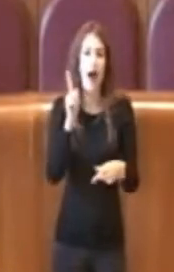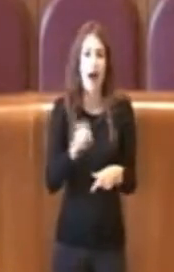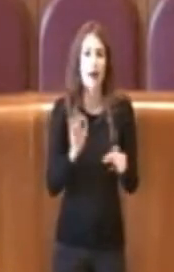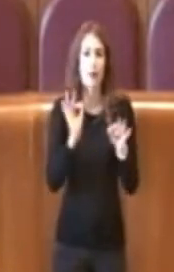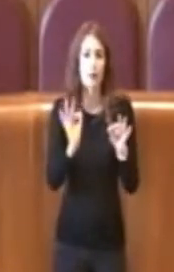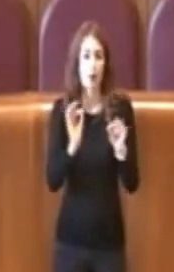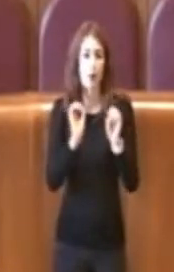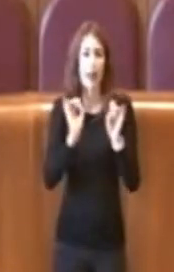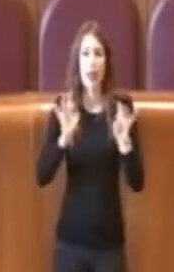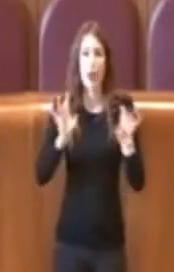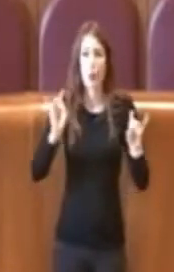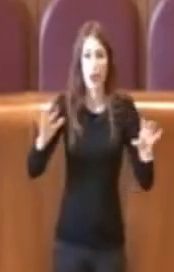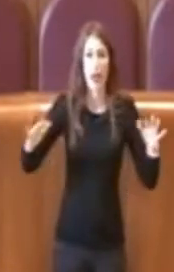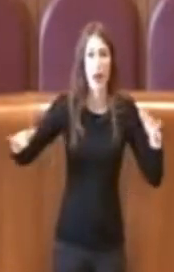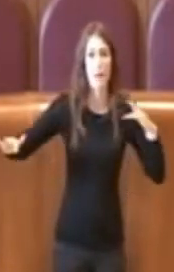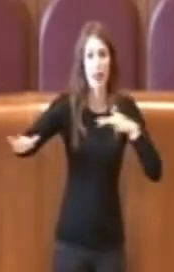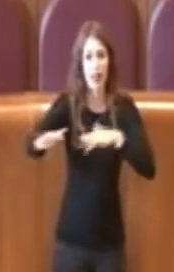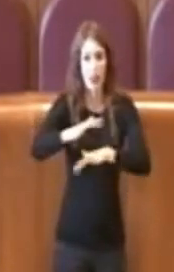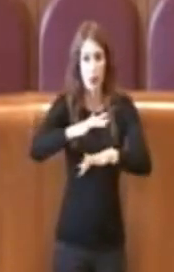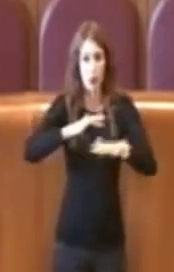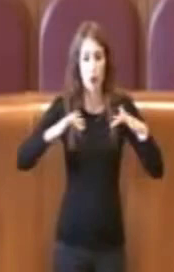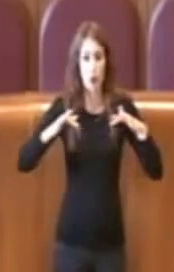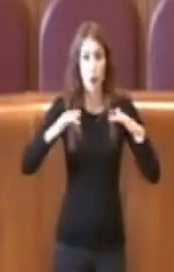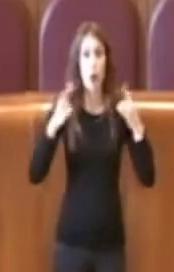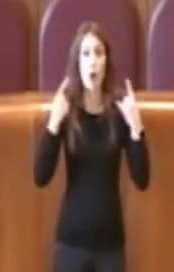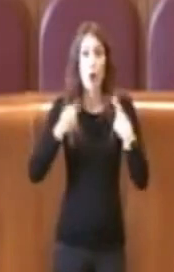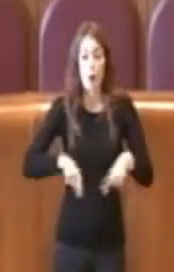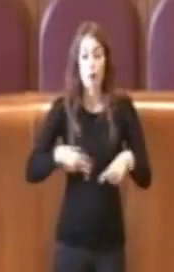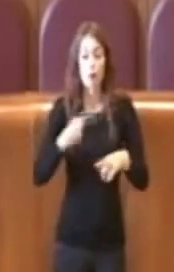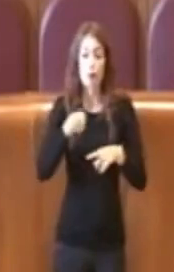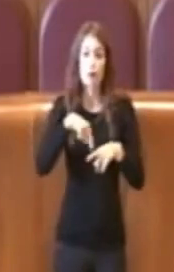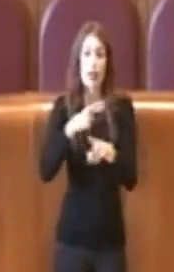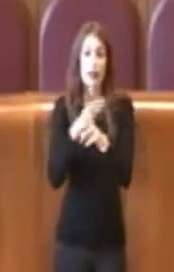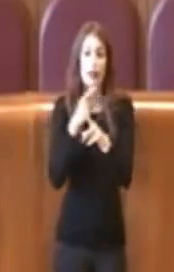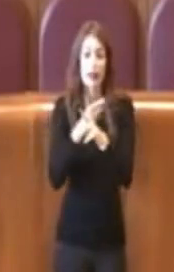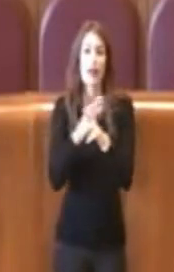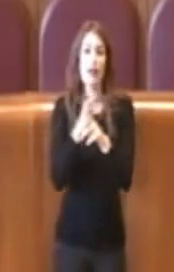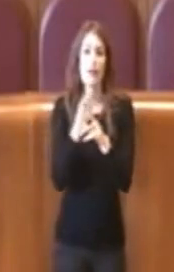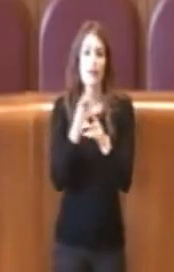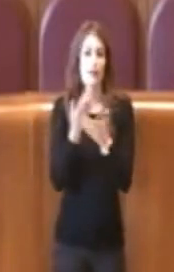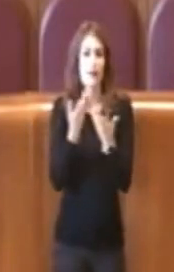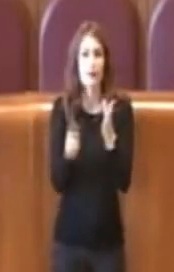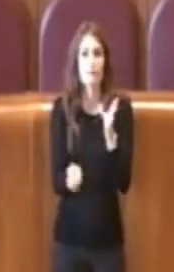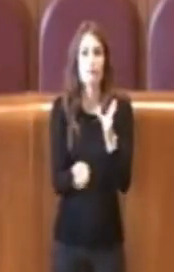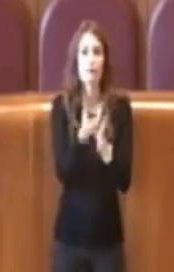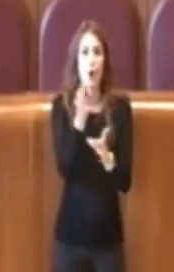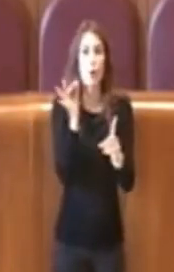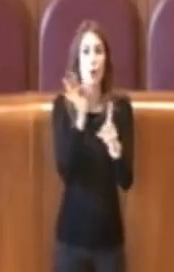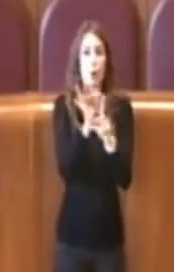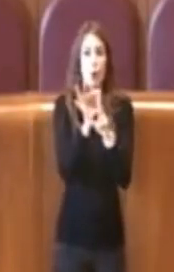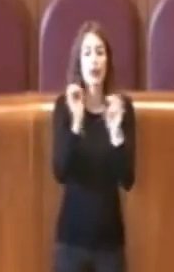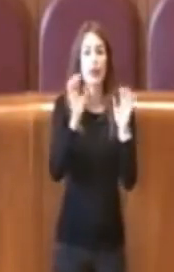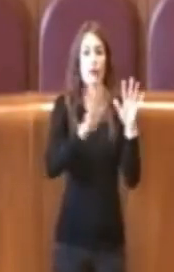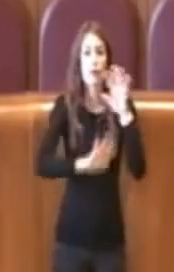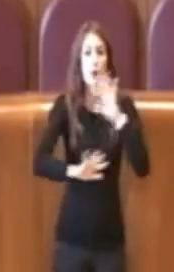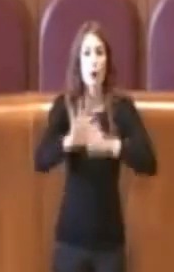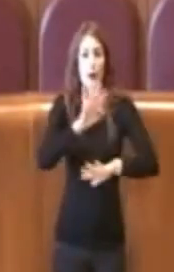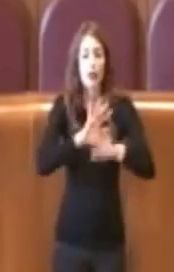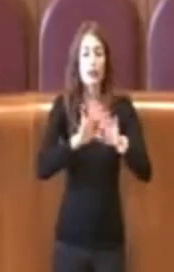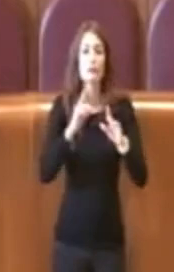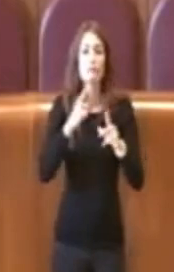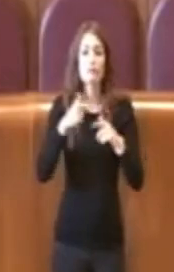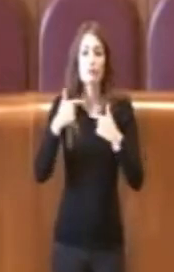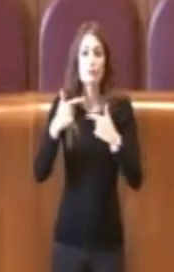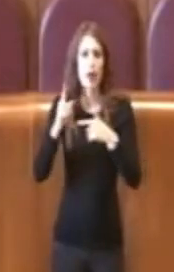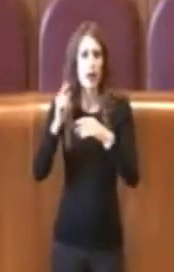di inquinamento, quindi bisogna creare dei punti informativi nei quartieri, creare una campagna di riduzione delle